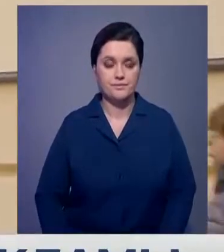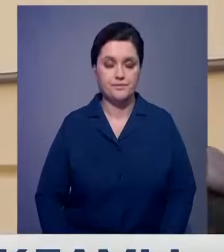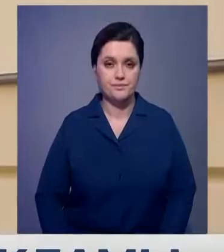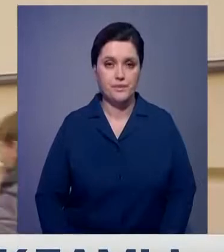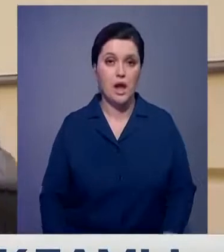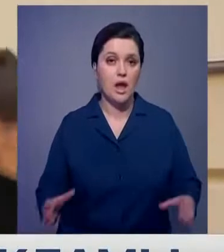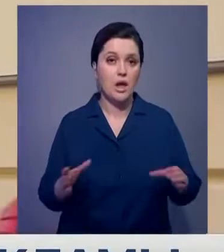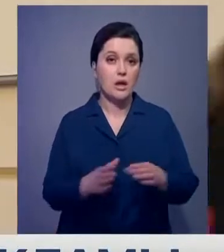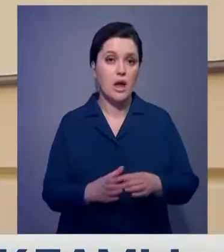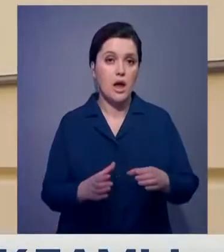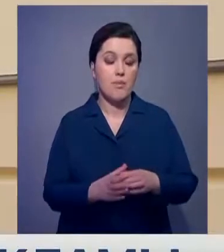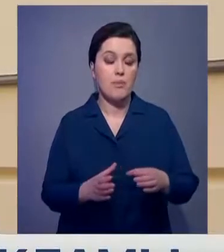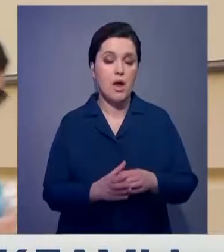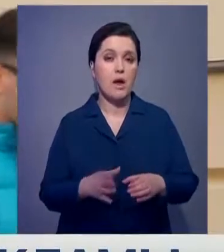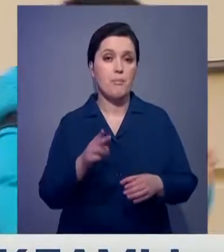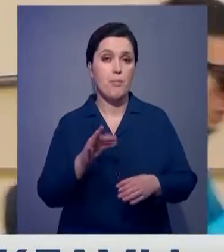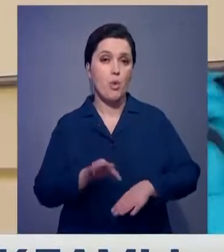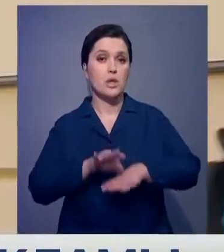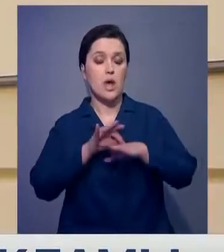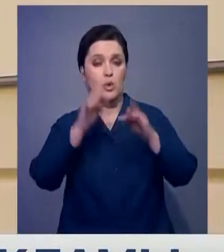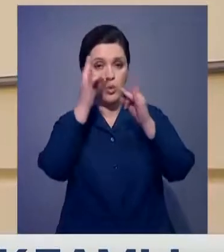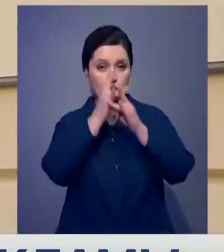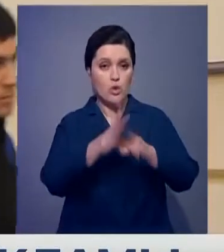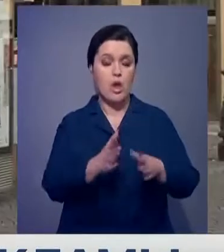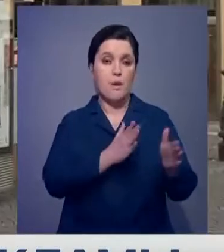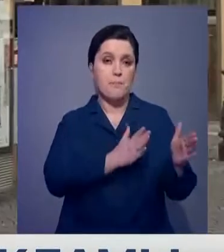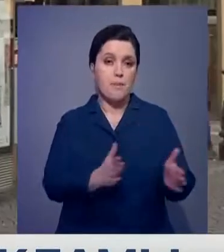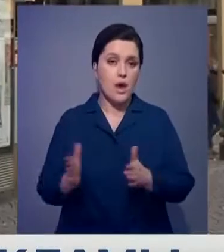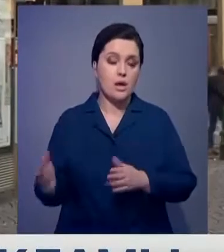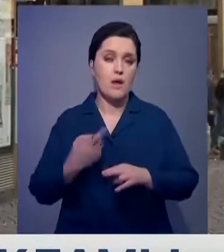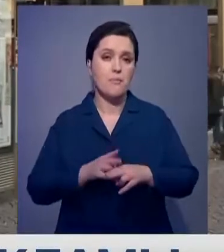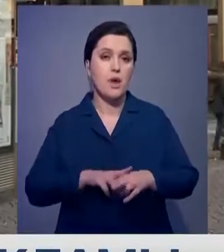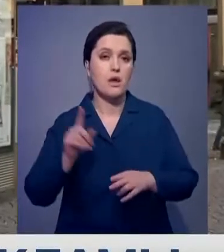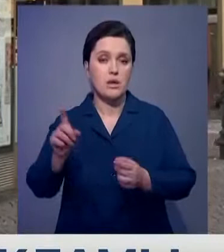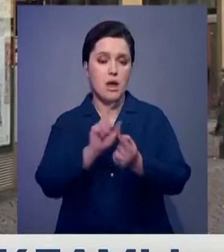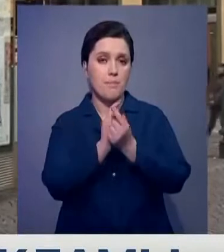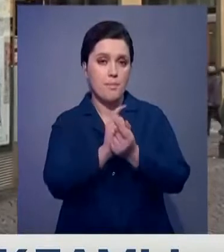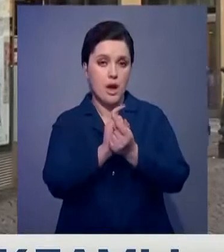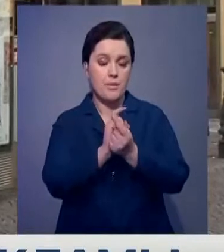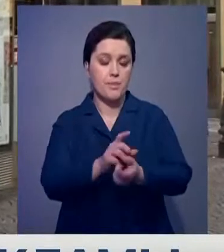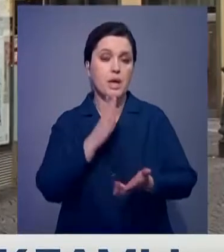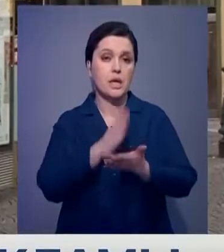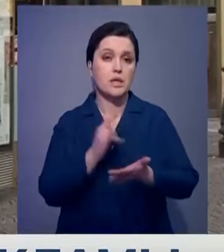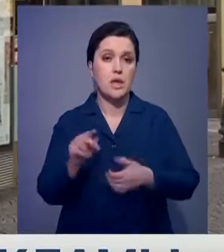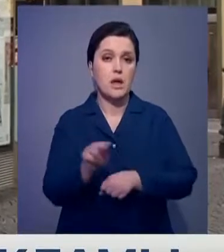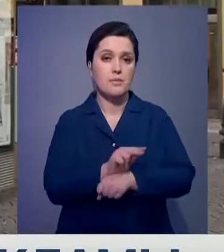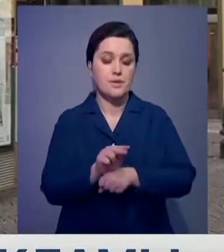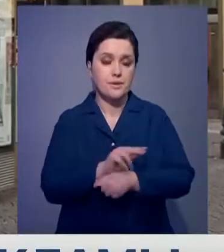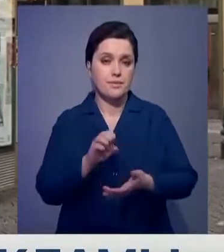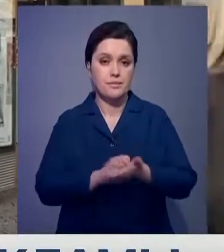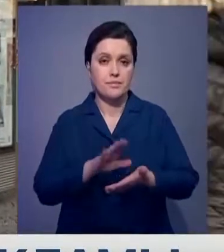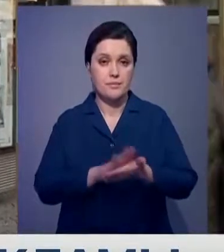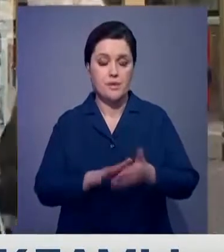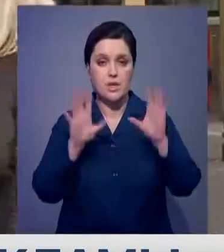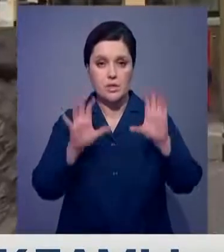Компанию по наведению культурного порядка в столице власти назвали борьбой с визуальным смогом. Перед принятием поправок, по словам градоначальников,